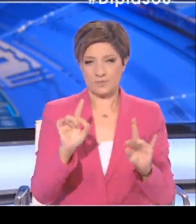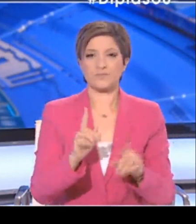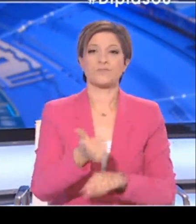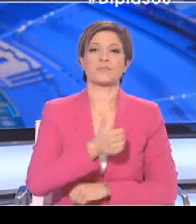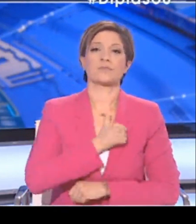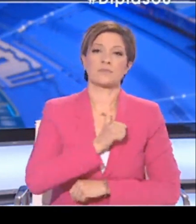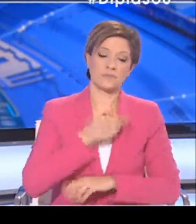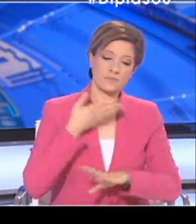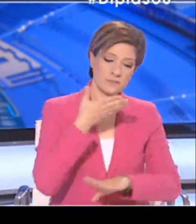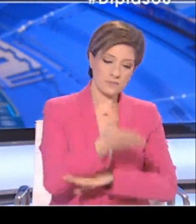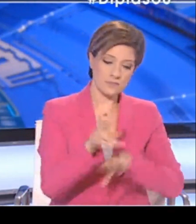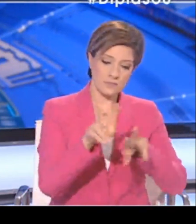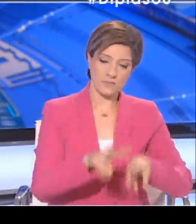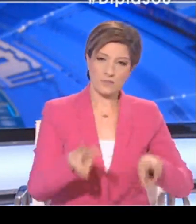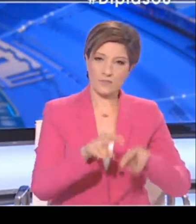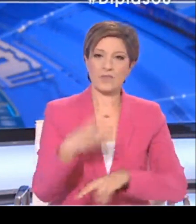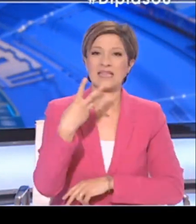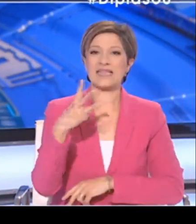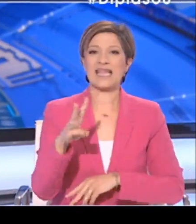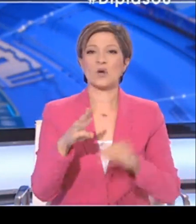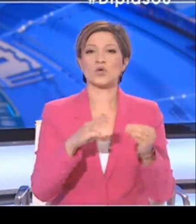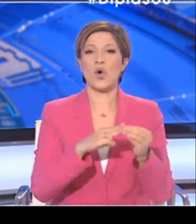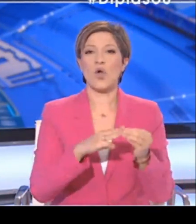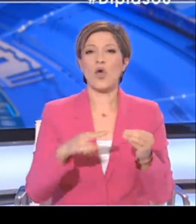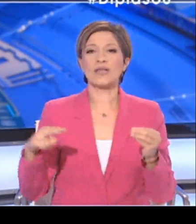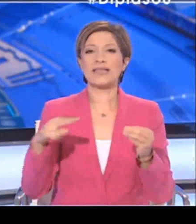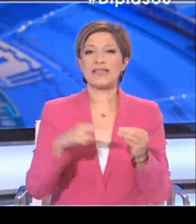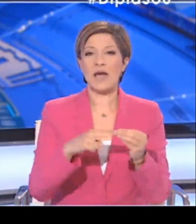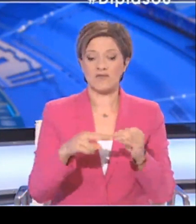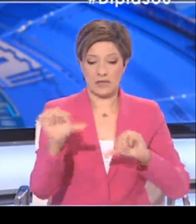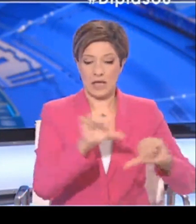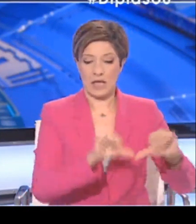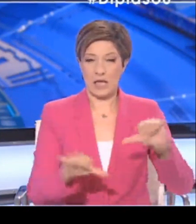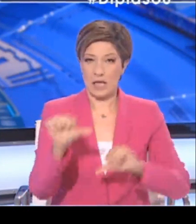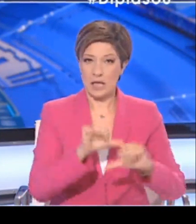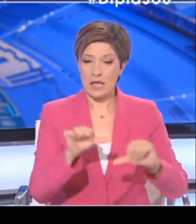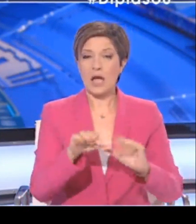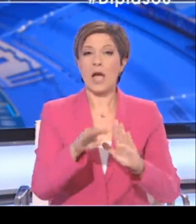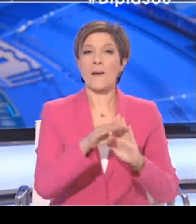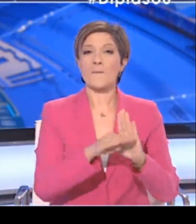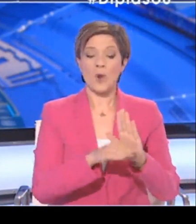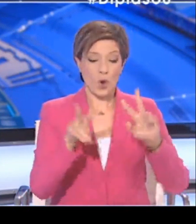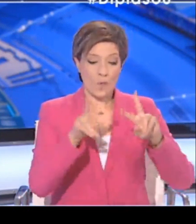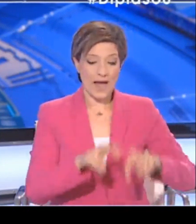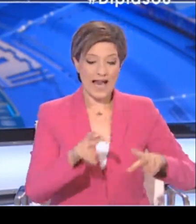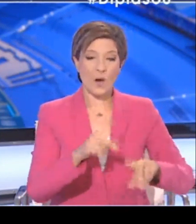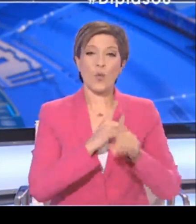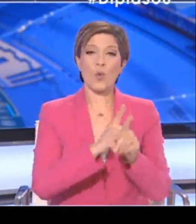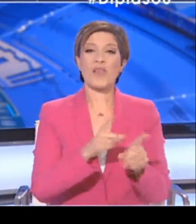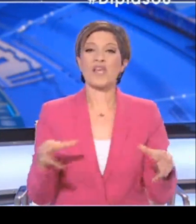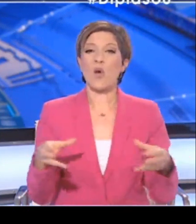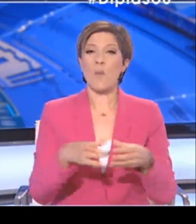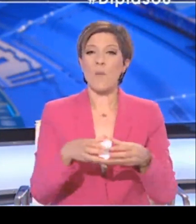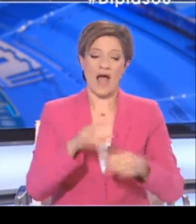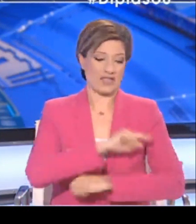ιδιωτική πρωτοβουλία ολοκληρώθηκαν 387 εργαστηριακές διαγνώσεις. Από το πρόγραμμα ελέγχου ειδικών ομάδων μέσω